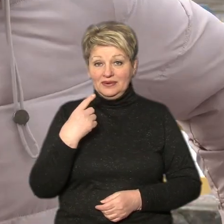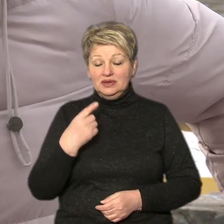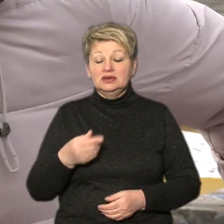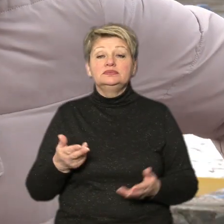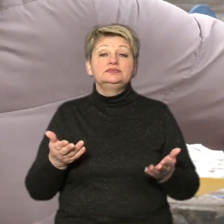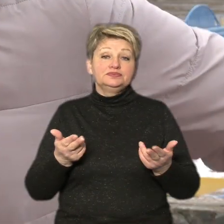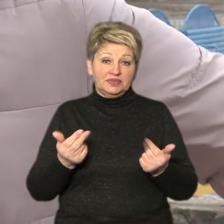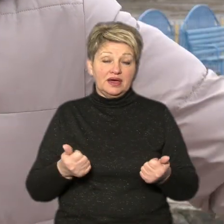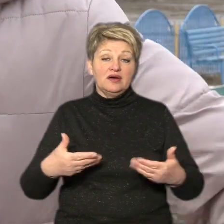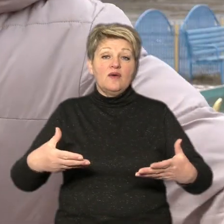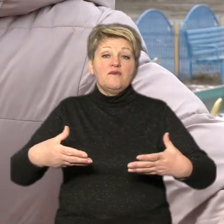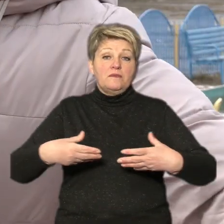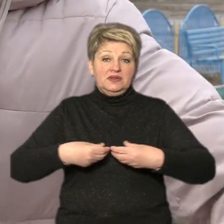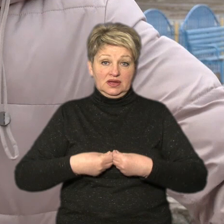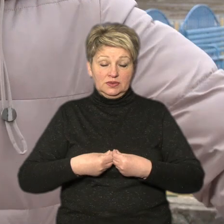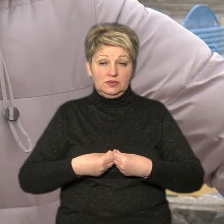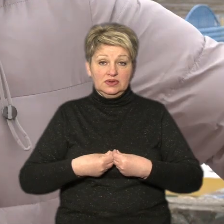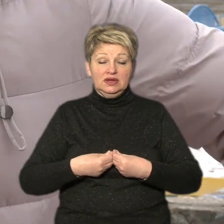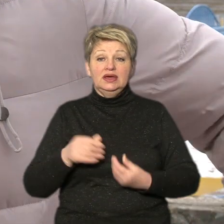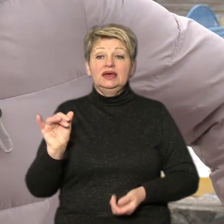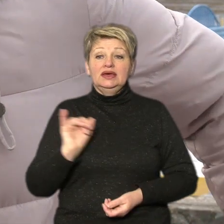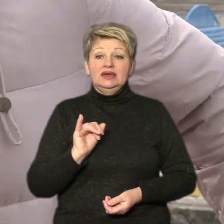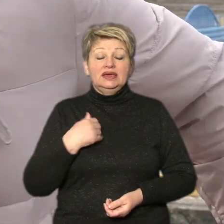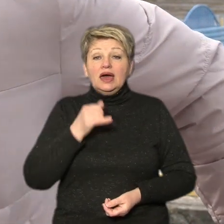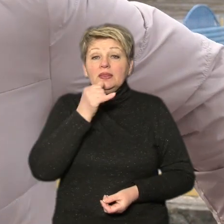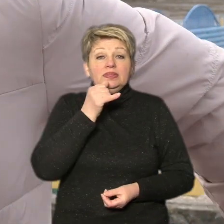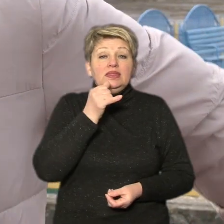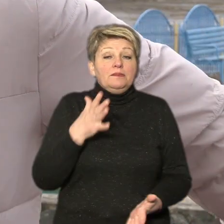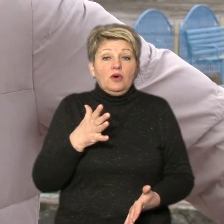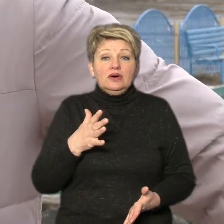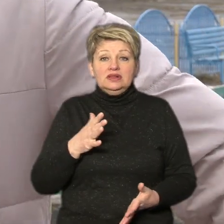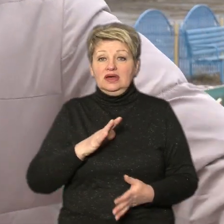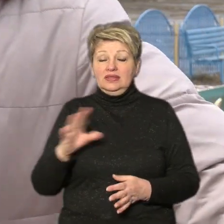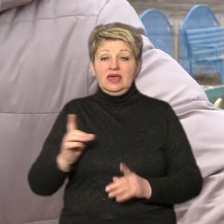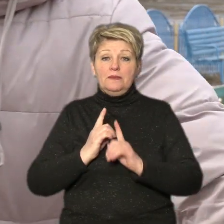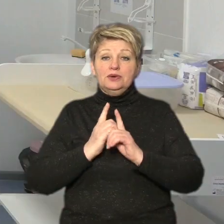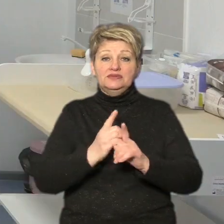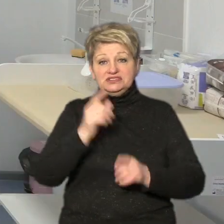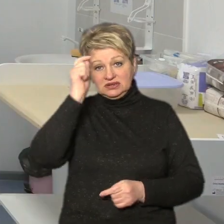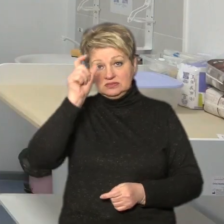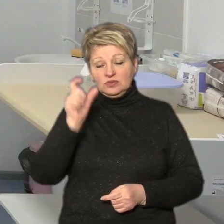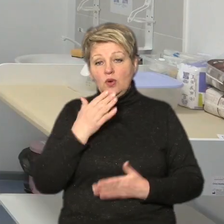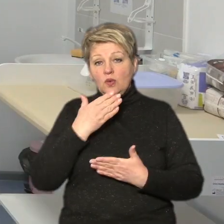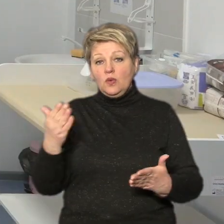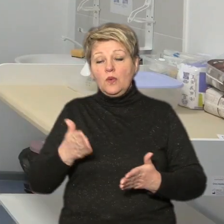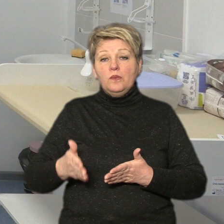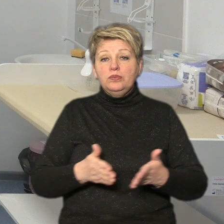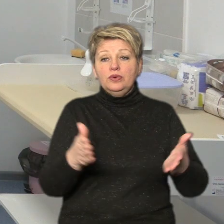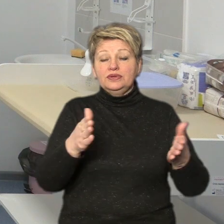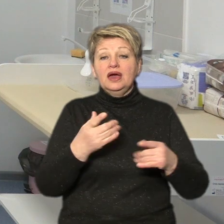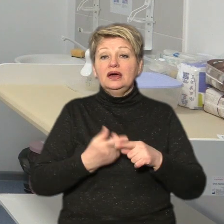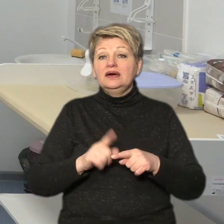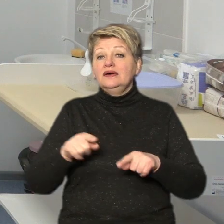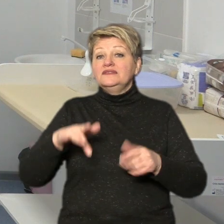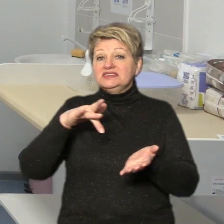новина вплинула і я не могла не провести чоловіка в останньому піті. А це у перинатальному